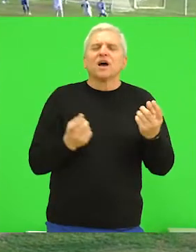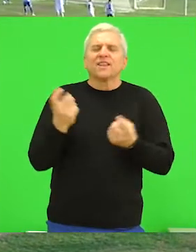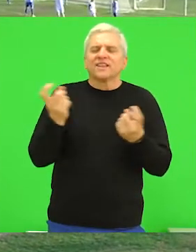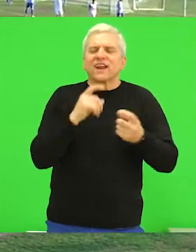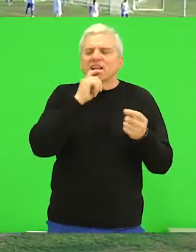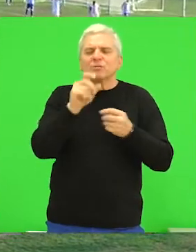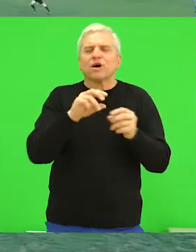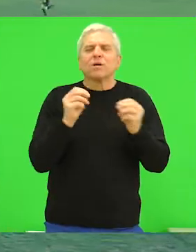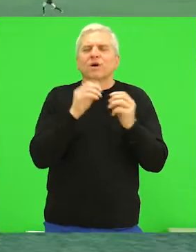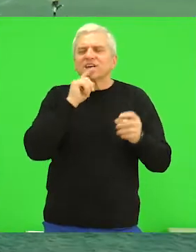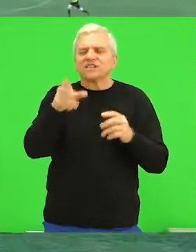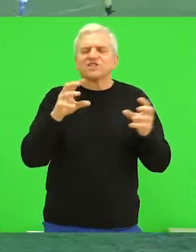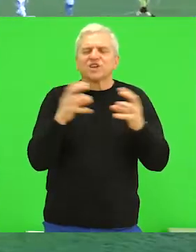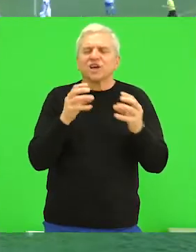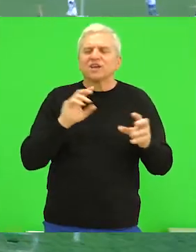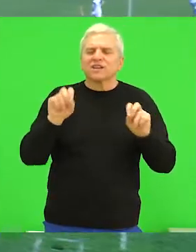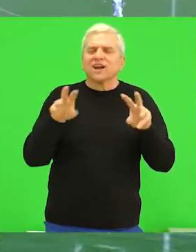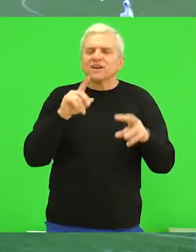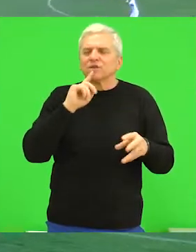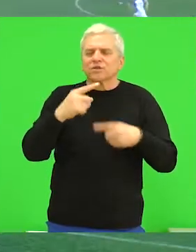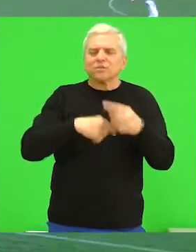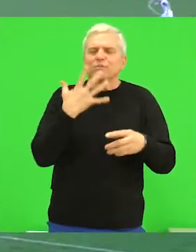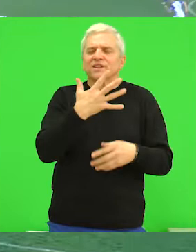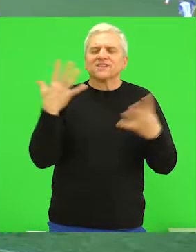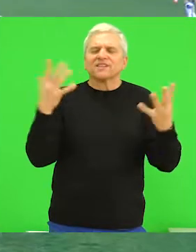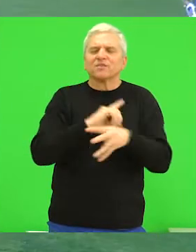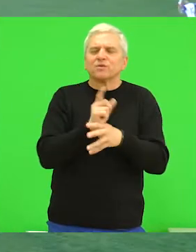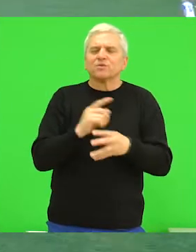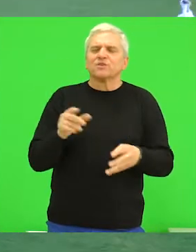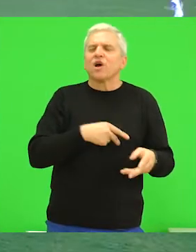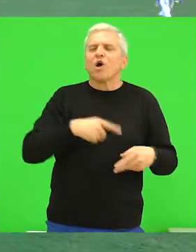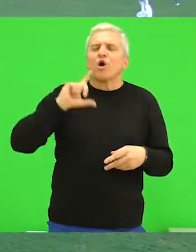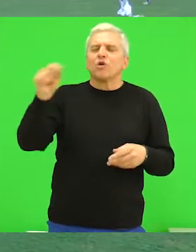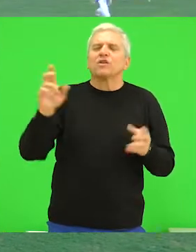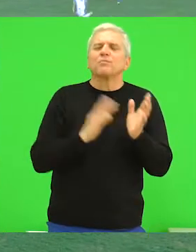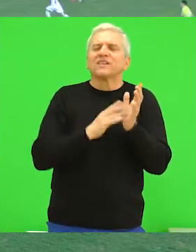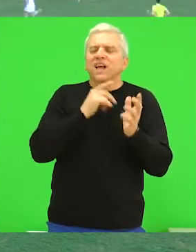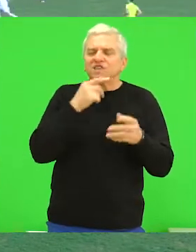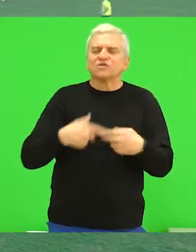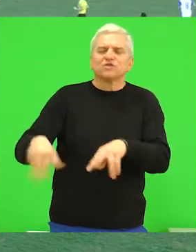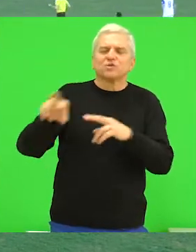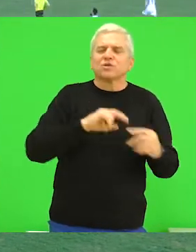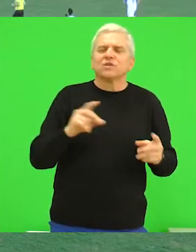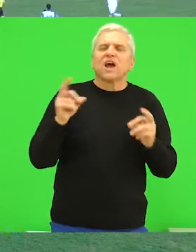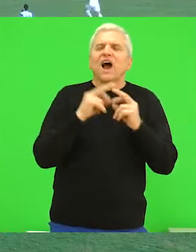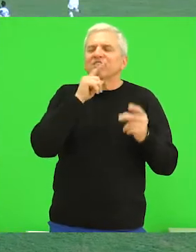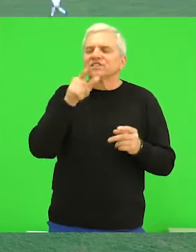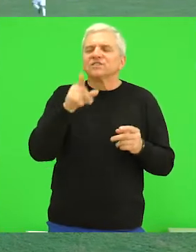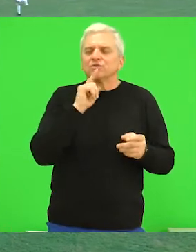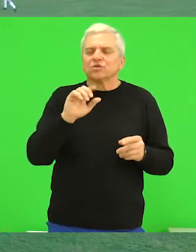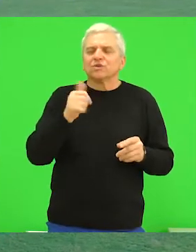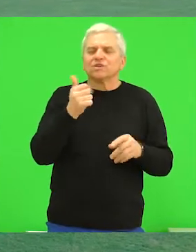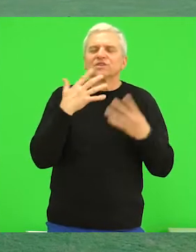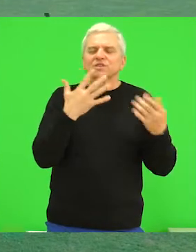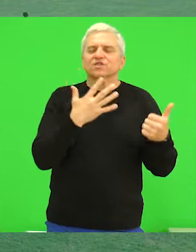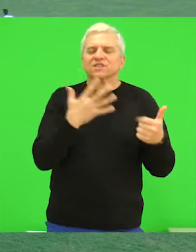izvršava sve tri izmene, od kojih je prva u 59. urodila plodom. Na klupu odlazi Matijašević, a umjesto njega ulazi Avdić, koji